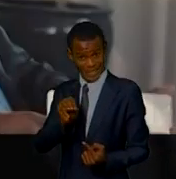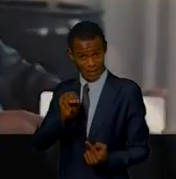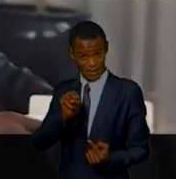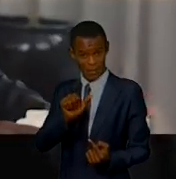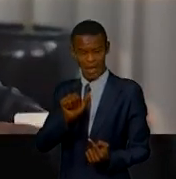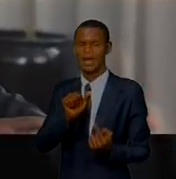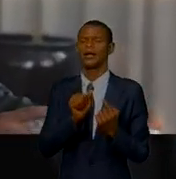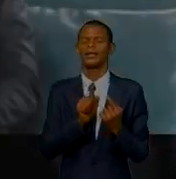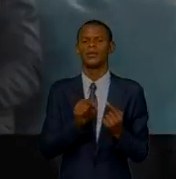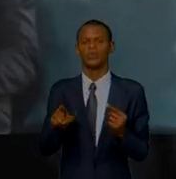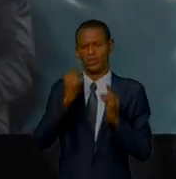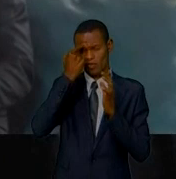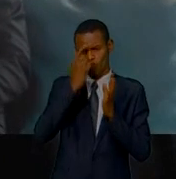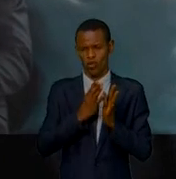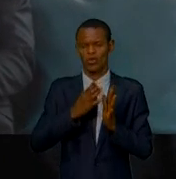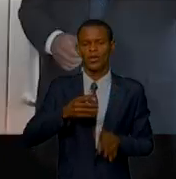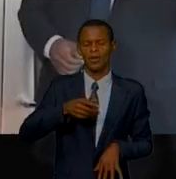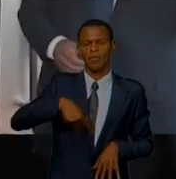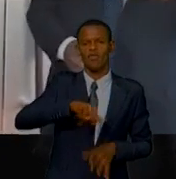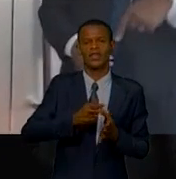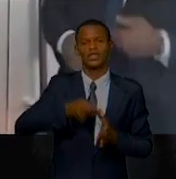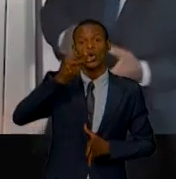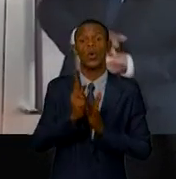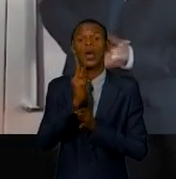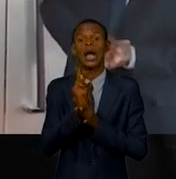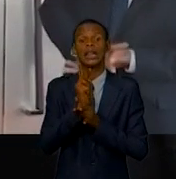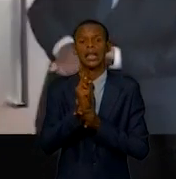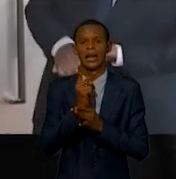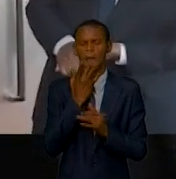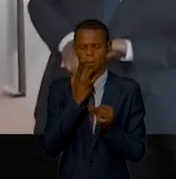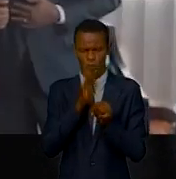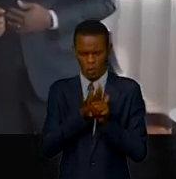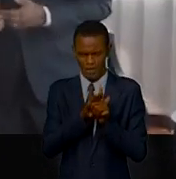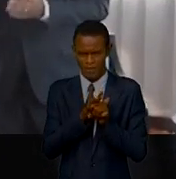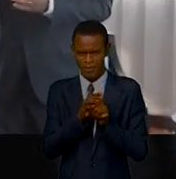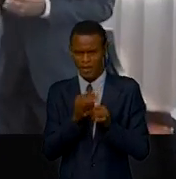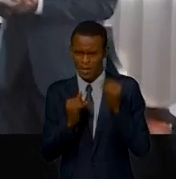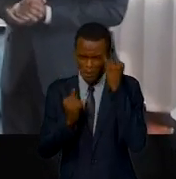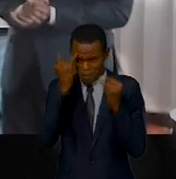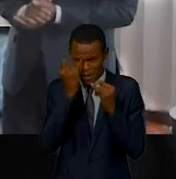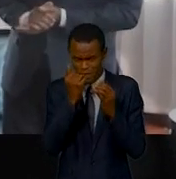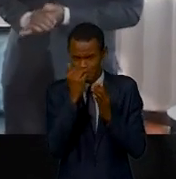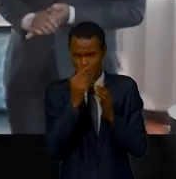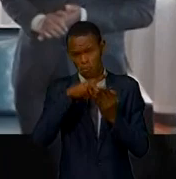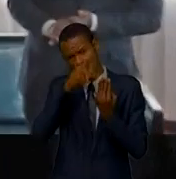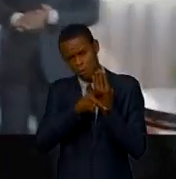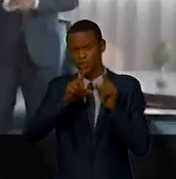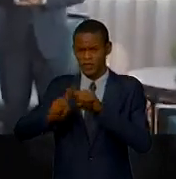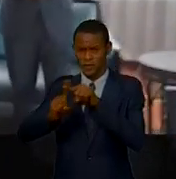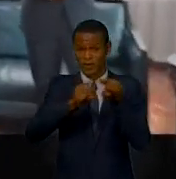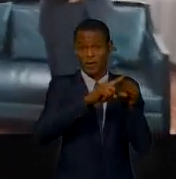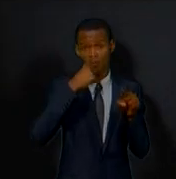de soutenir toutes les actions du gouvernement de l'Union sacrée pour la nation, initiée par le Président de la République, Félix